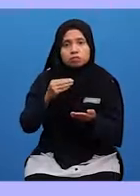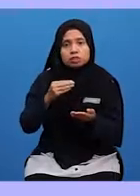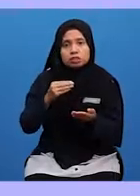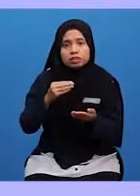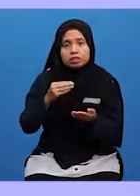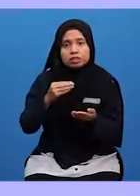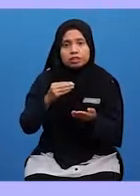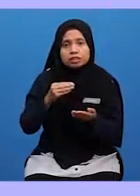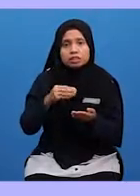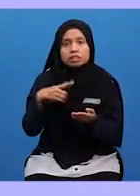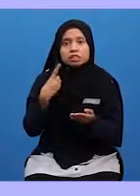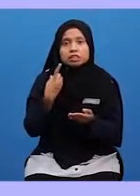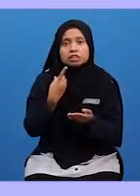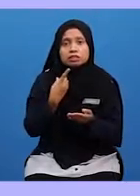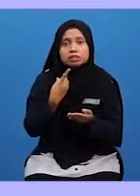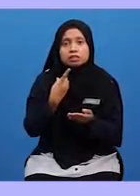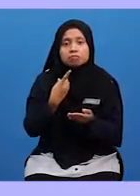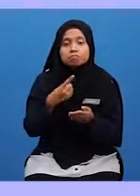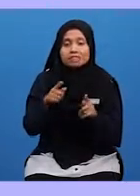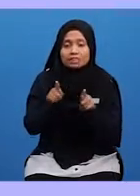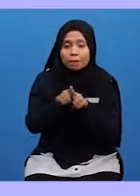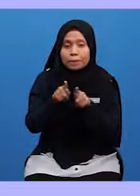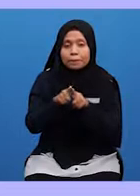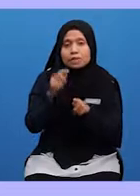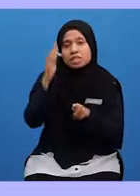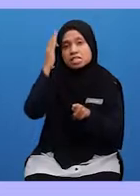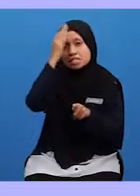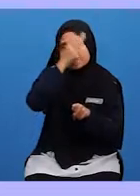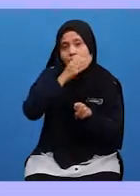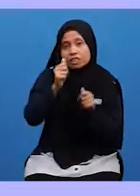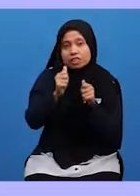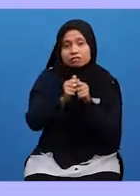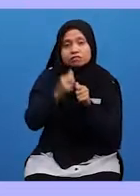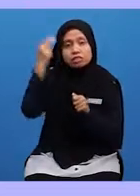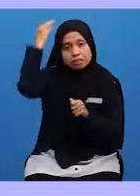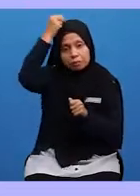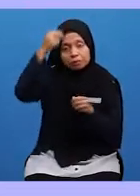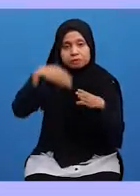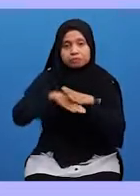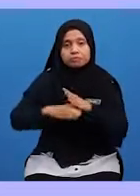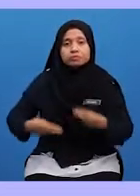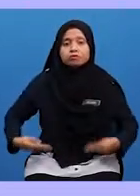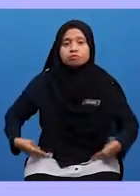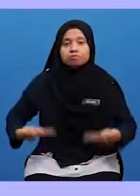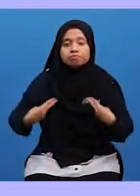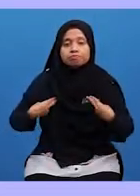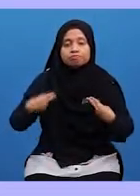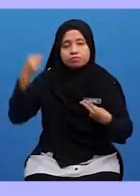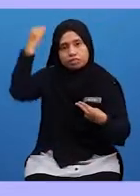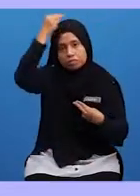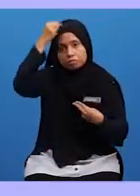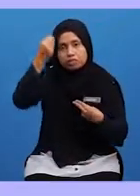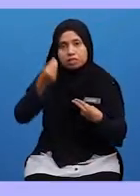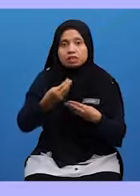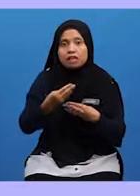setika kita bersifat Seperti Nabi dalam kehidupan Nabi diutuskan kepada